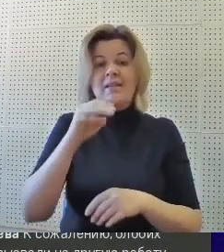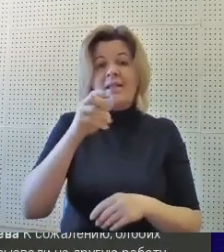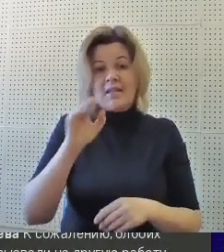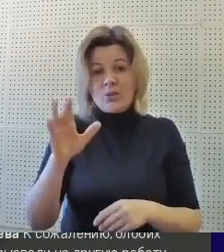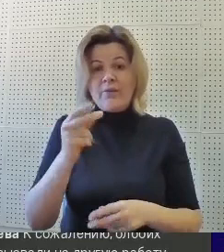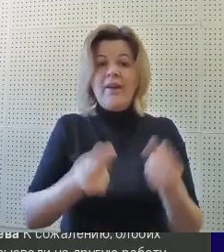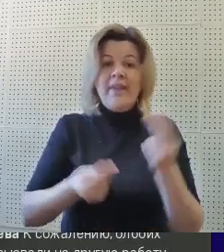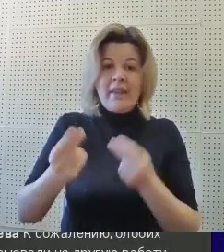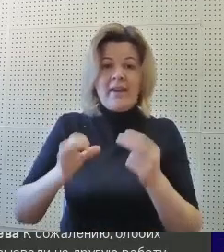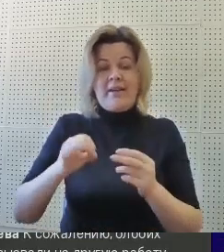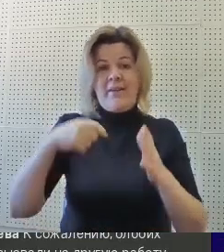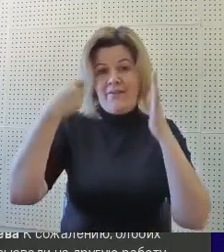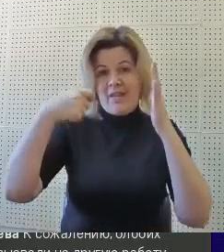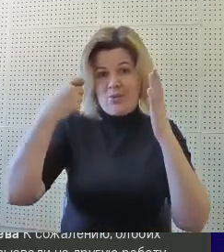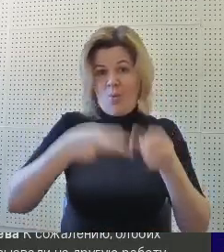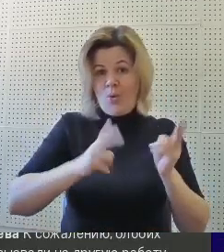видеороликов.